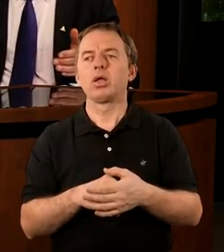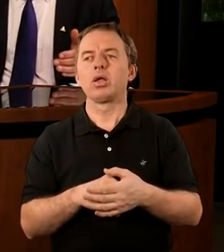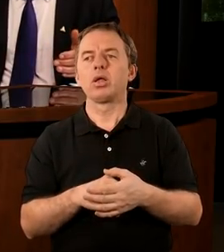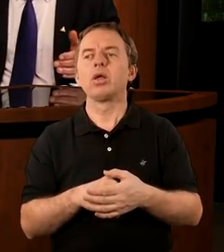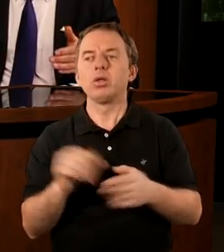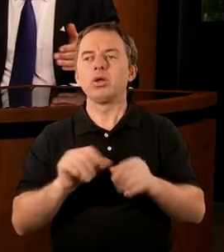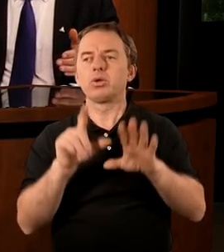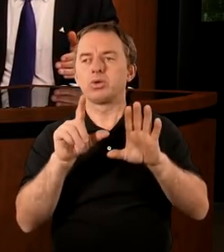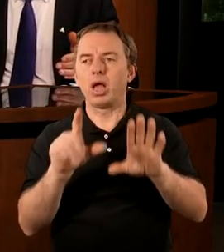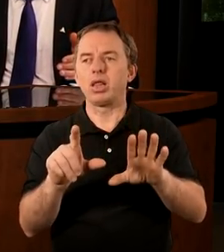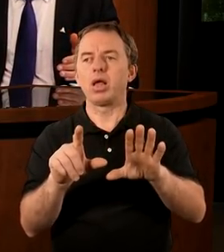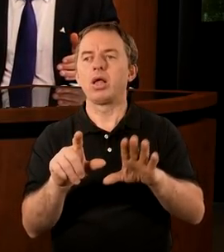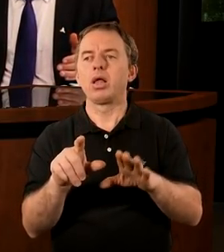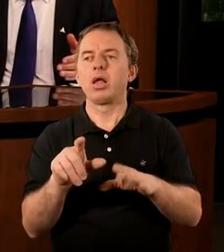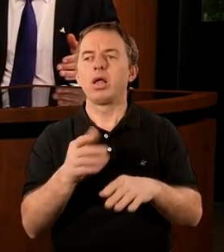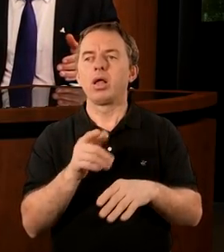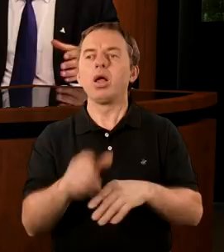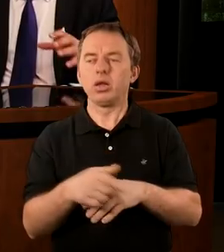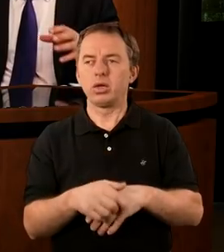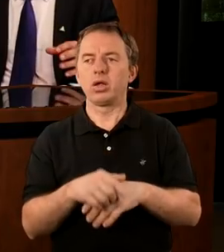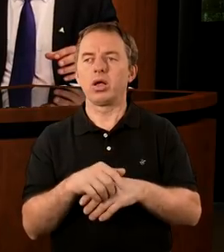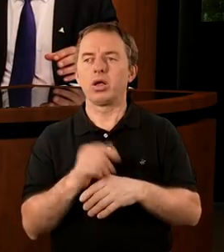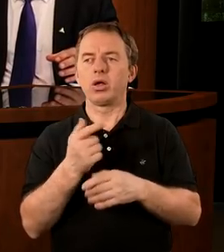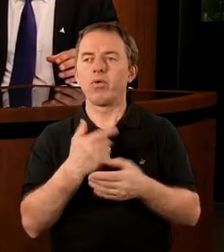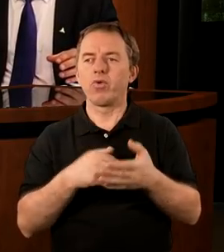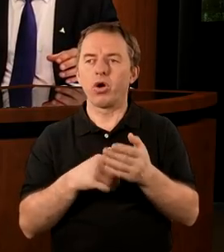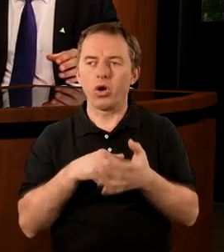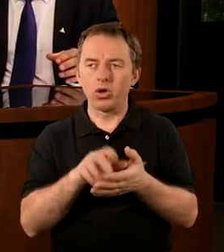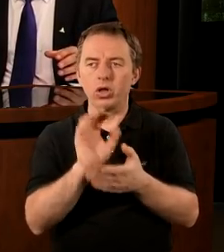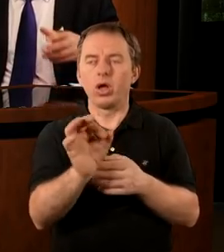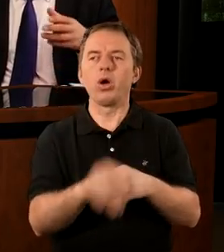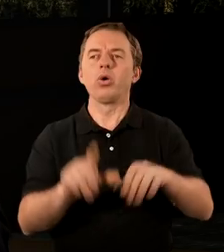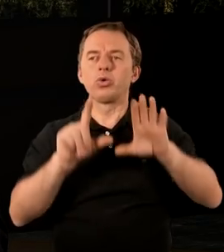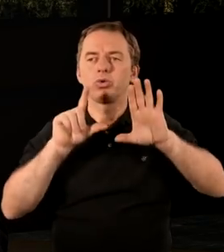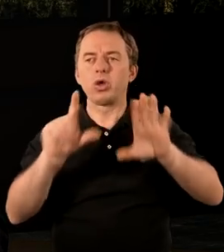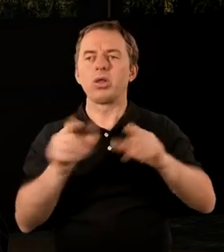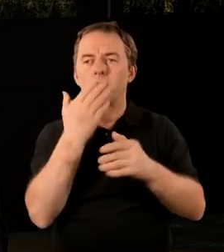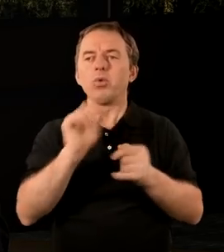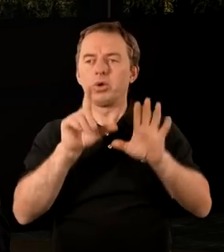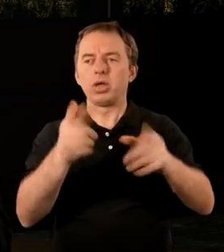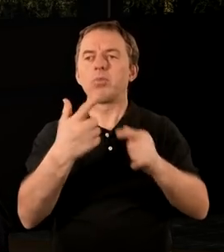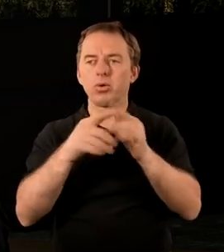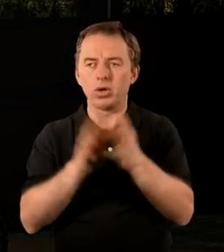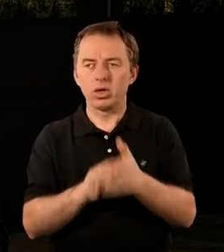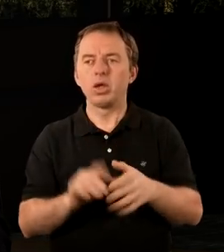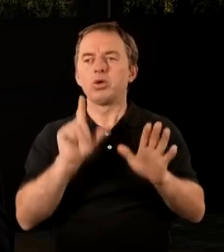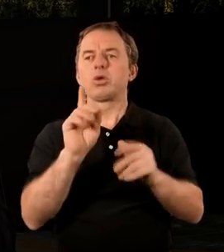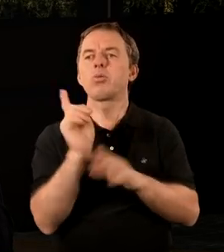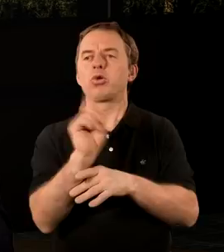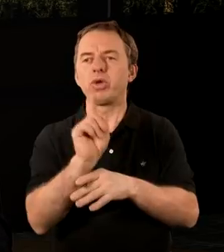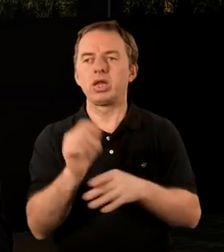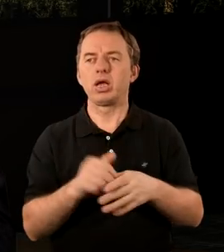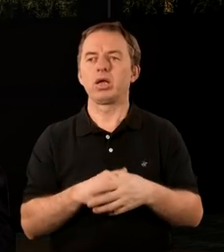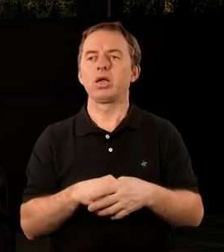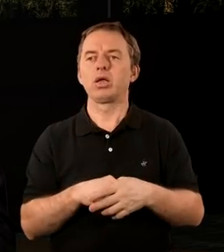kluczem jest też ta liczba siedem. Jan ma takiego konika, gdy chodzi o siódemkę, bo mówi o siedmiu Kościołach, siedmiu